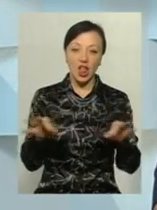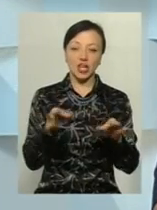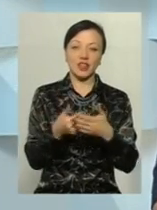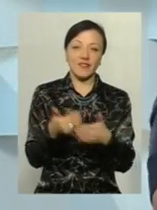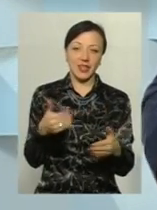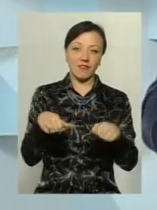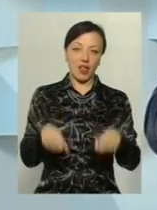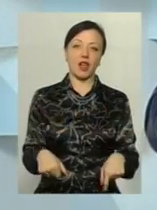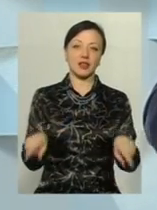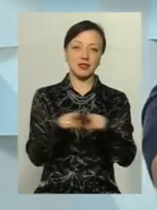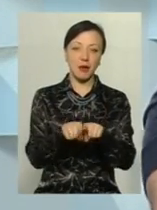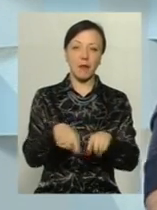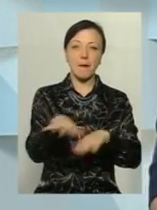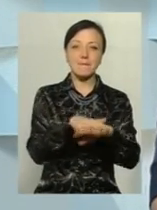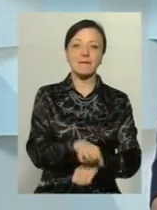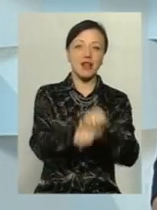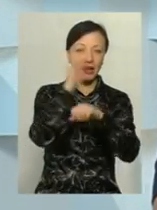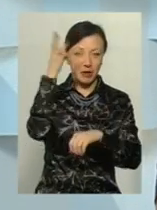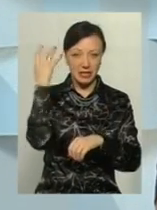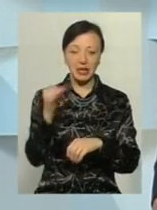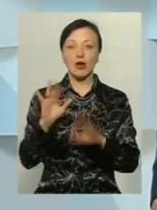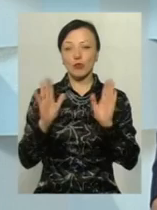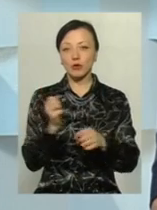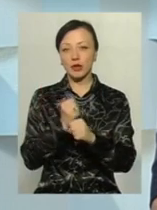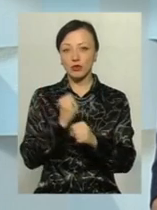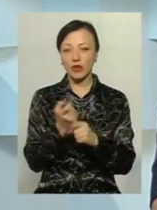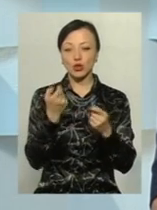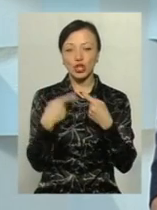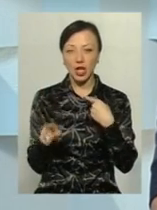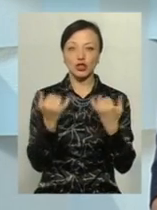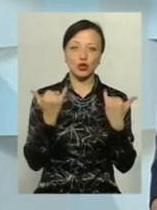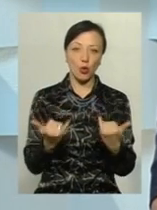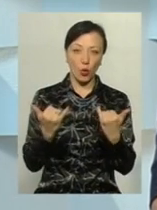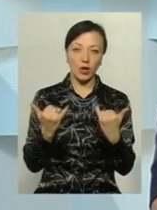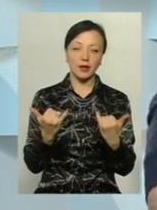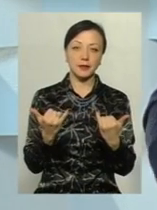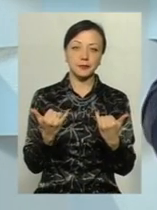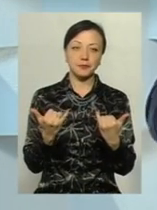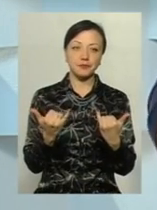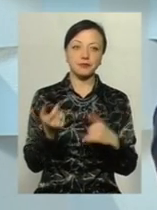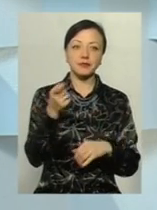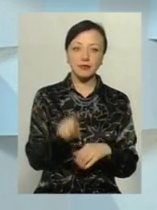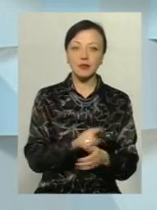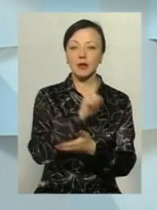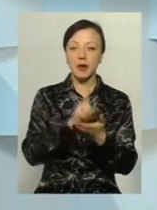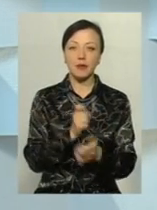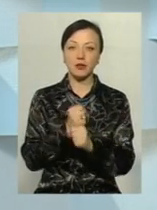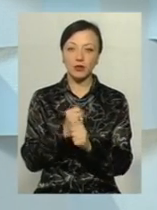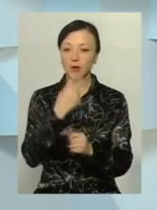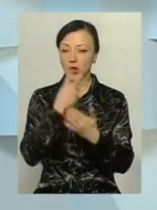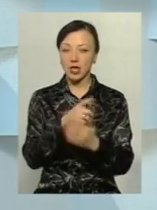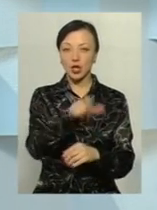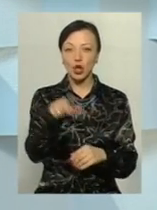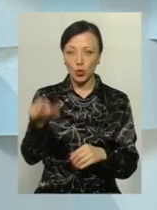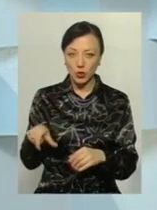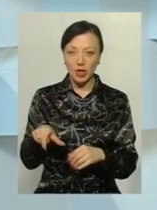влади. Це той самий Майдан Хмельницький. І ми будемо працювати трошки інакше. І сьогодні те, як ми маємо працювати, показали люди,